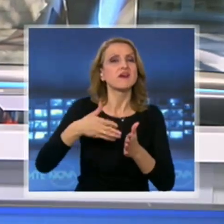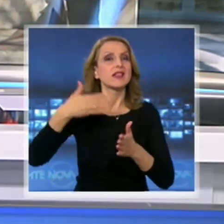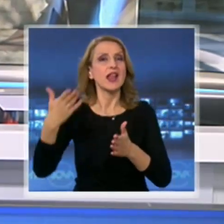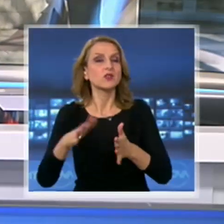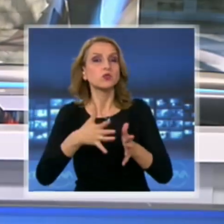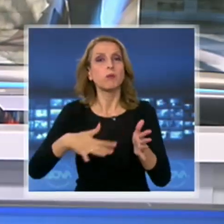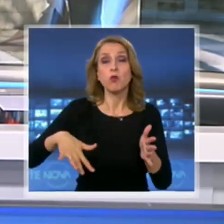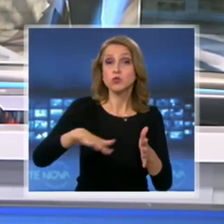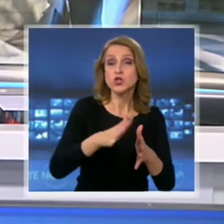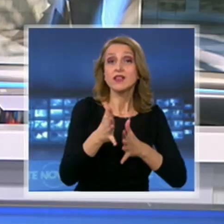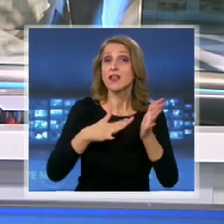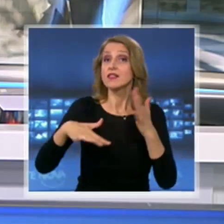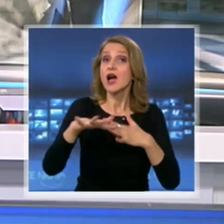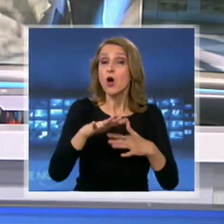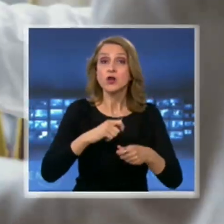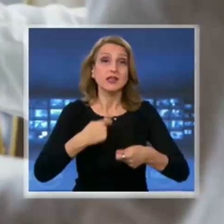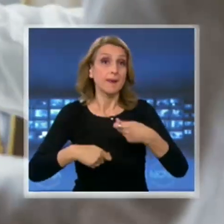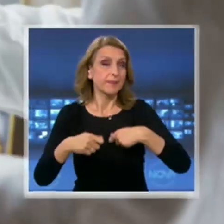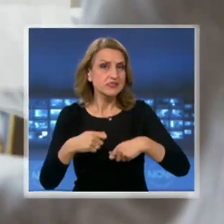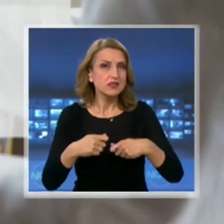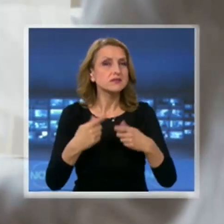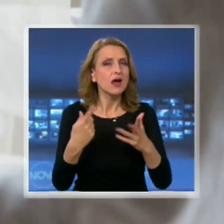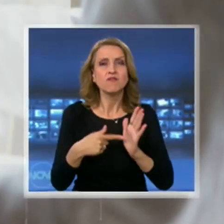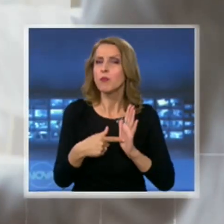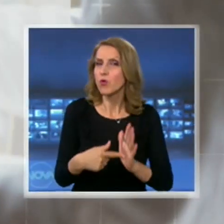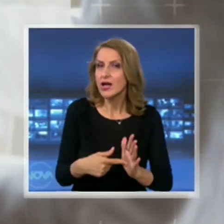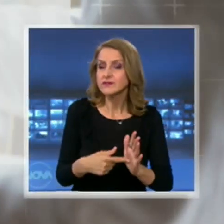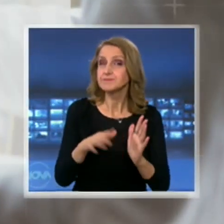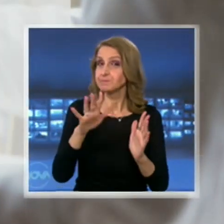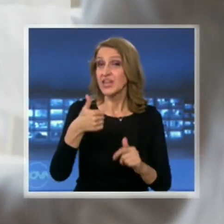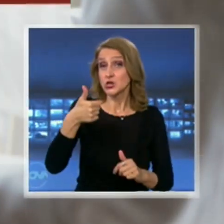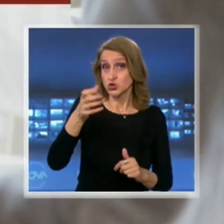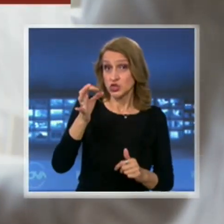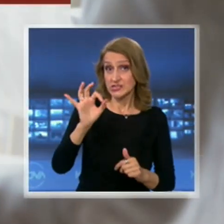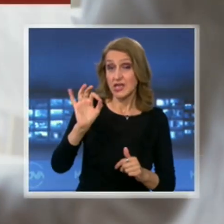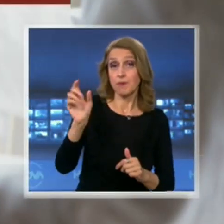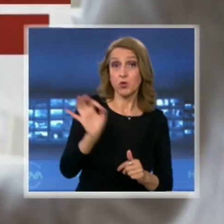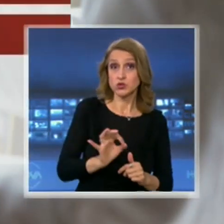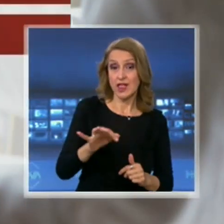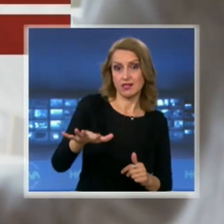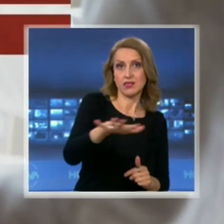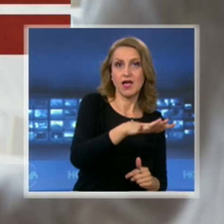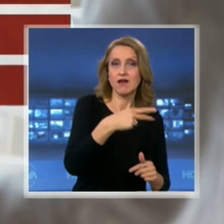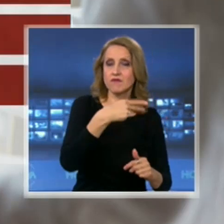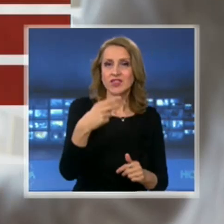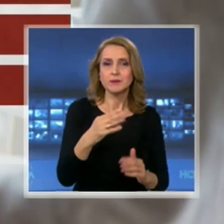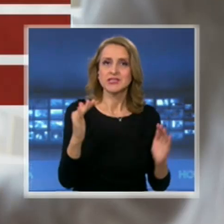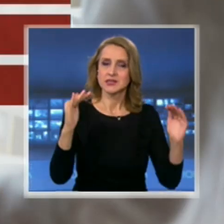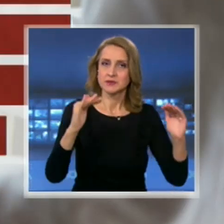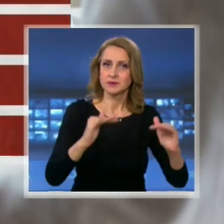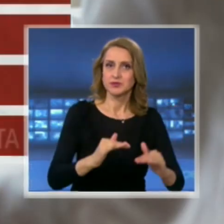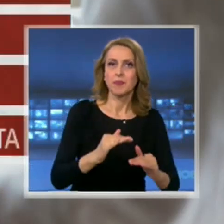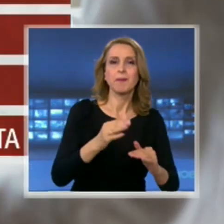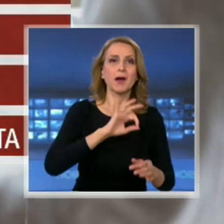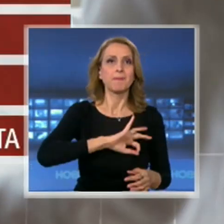бизнеса? Проучване на АЛФА Ресърч показва, че приблизо 60% от фирмите се наблюдава спад в дейността и приходите.